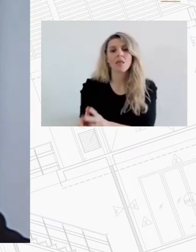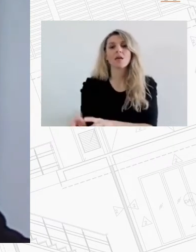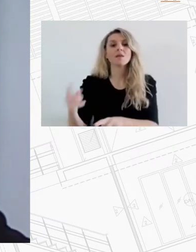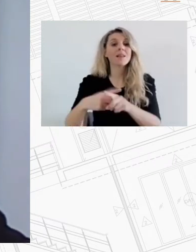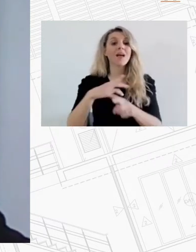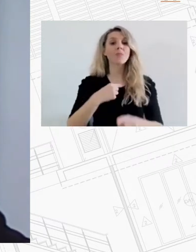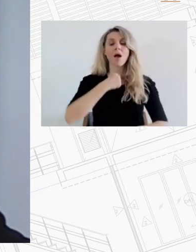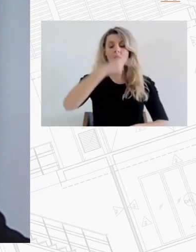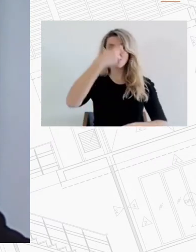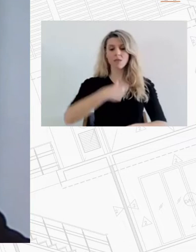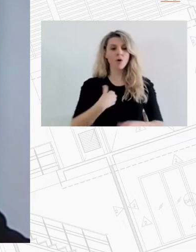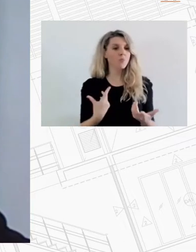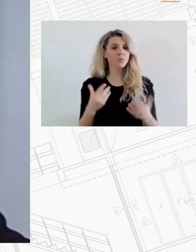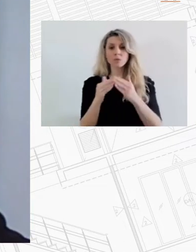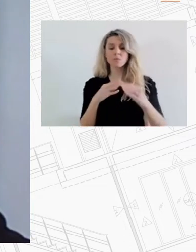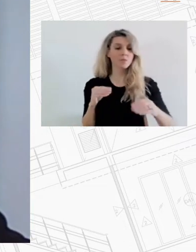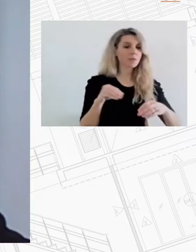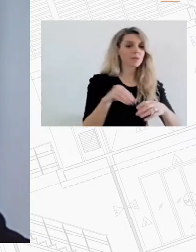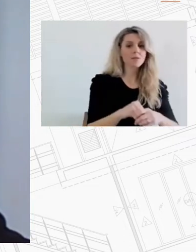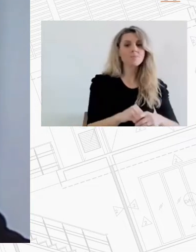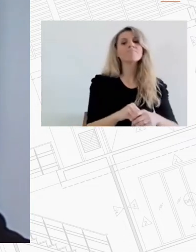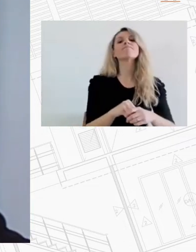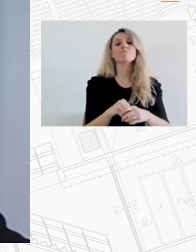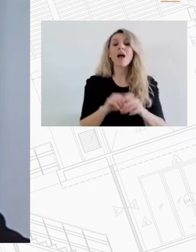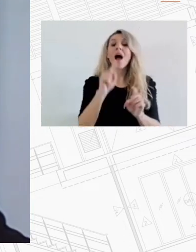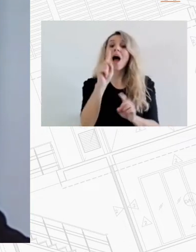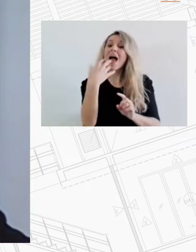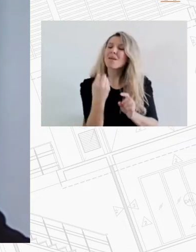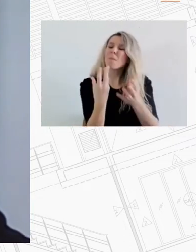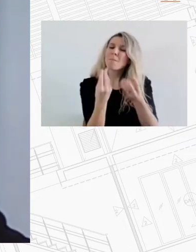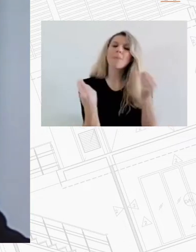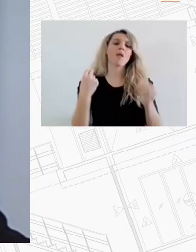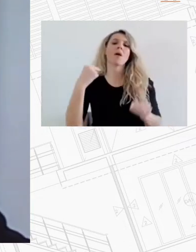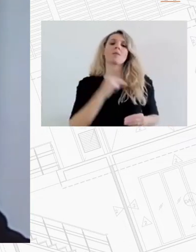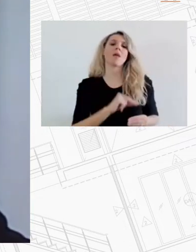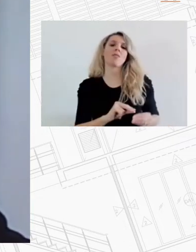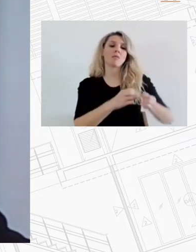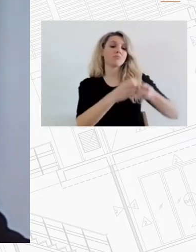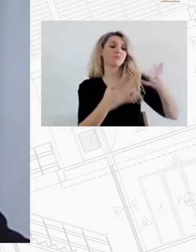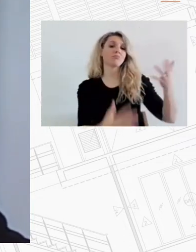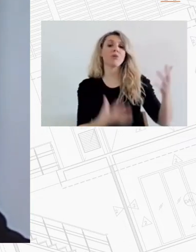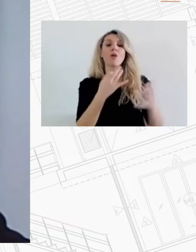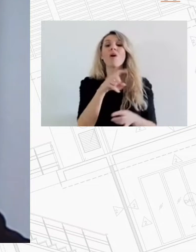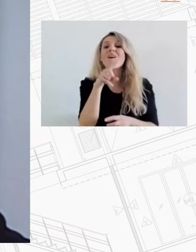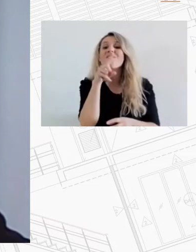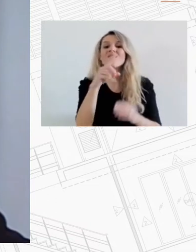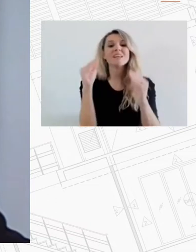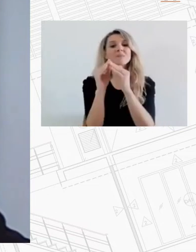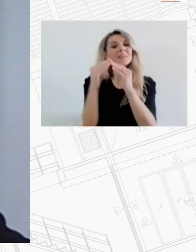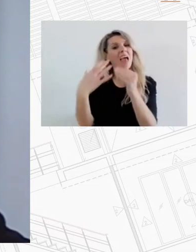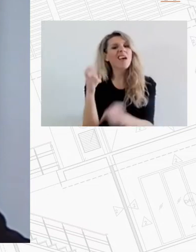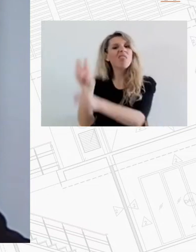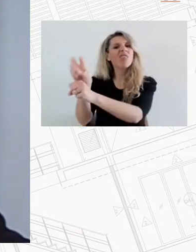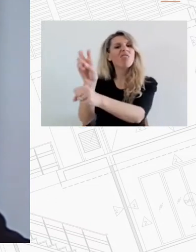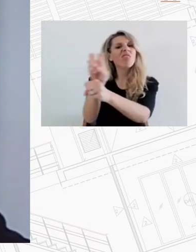ανάγκη είναι πολλαπλά και τα οικονομικά ωφέλη διότι αυτό το στεγαστικό απόθεμα που έχει καταγραφεί